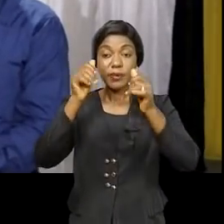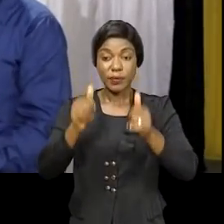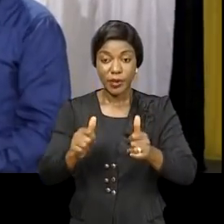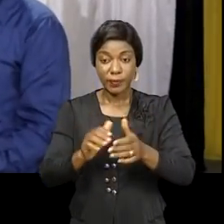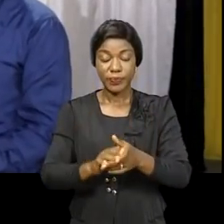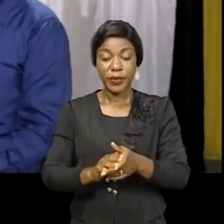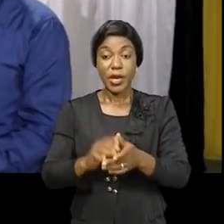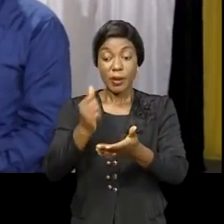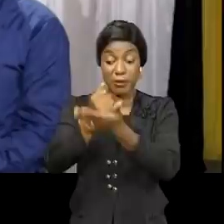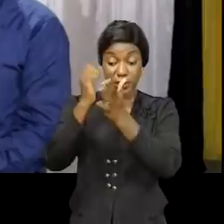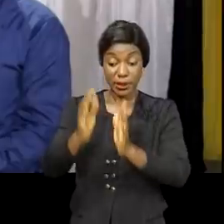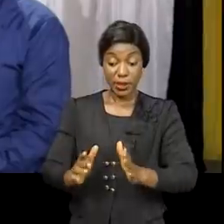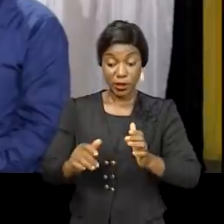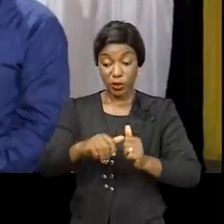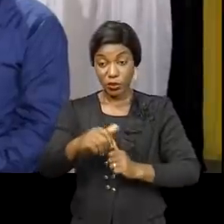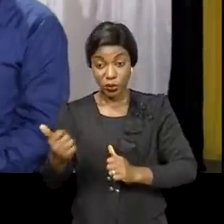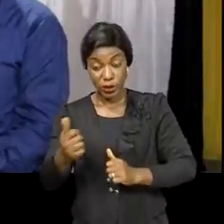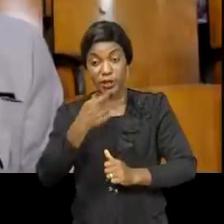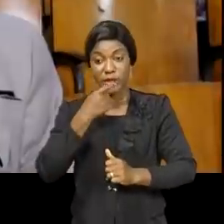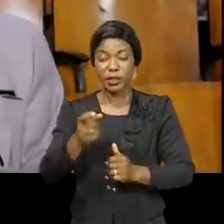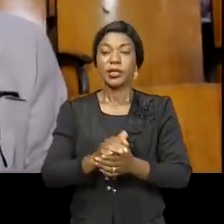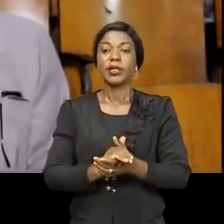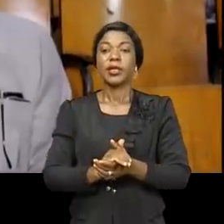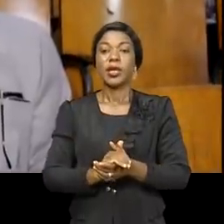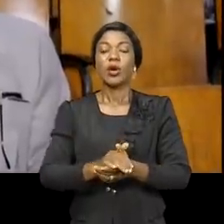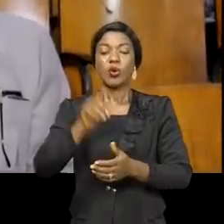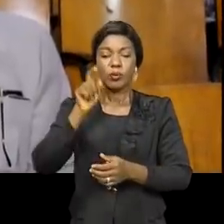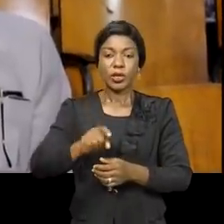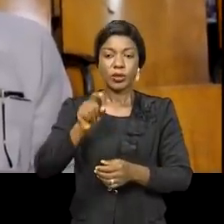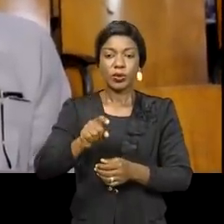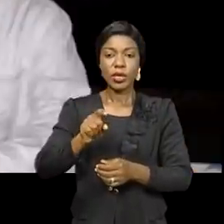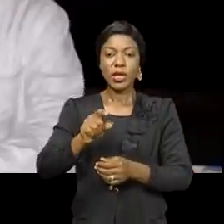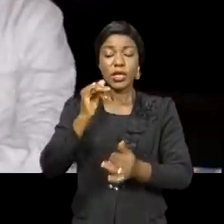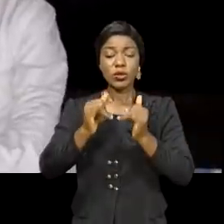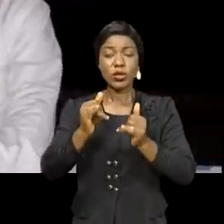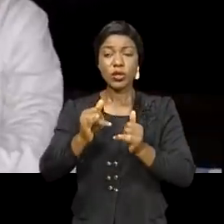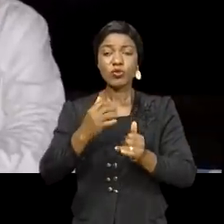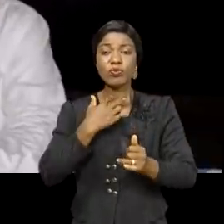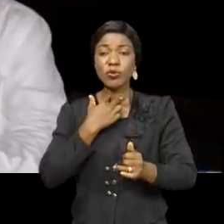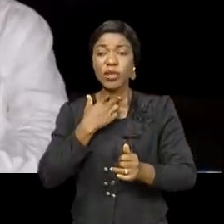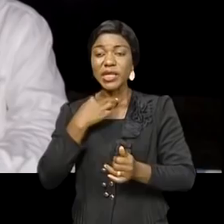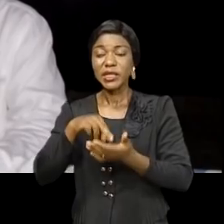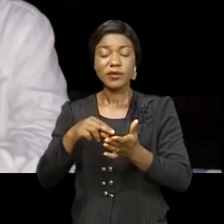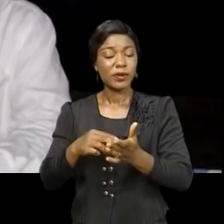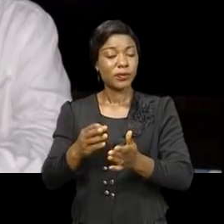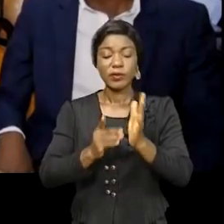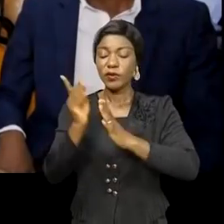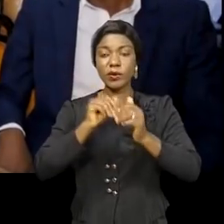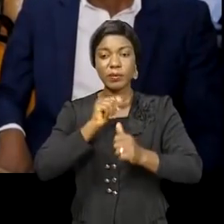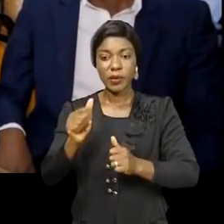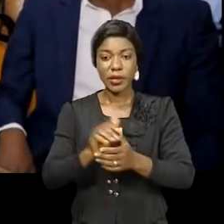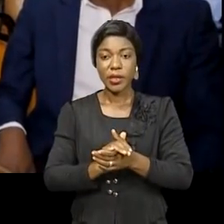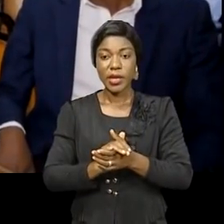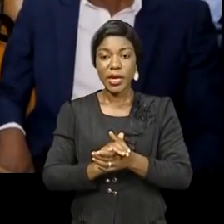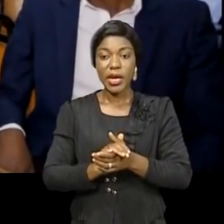Michael Sakombi, l'instabilité politico-administrative est un frein au développement. En six ans de démembrement de l'ancienne province de